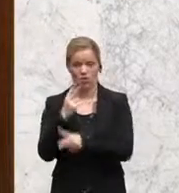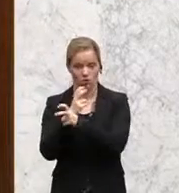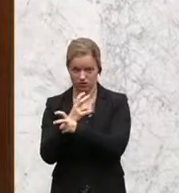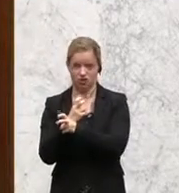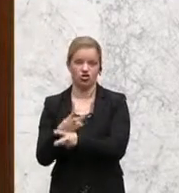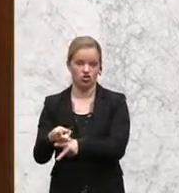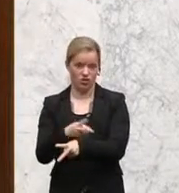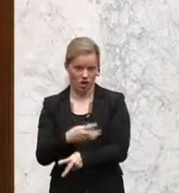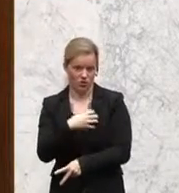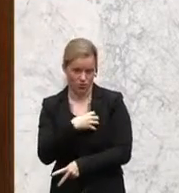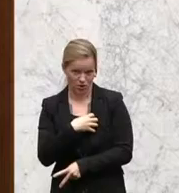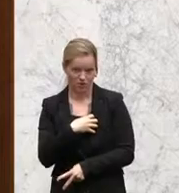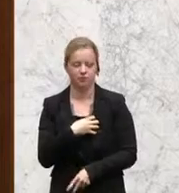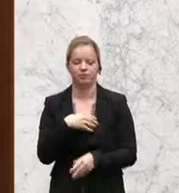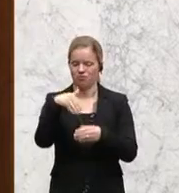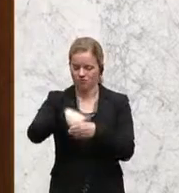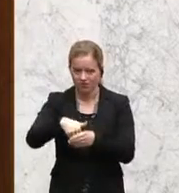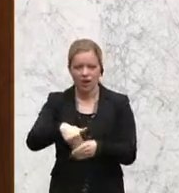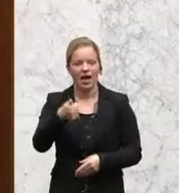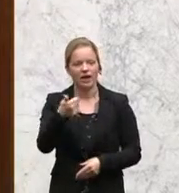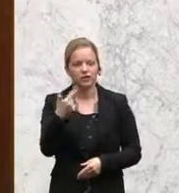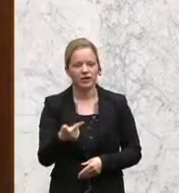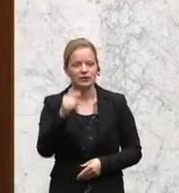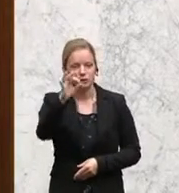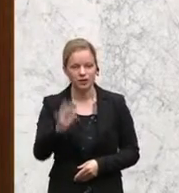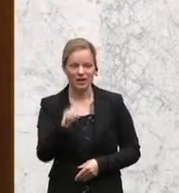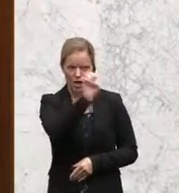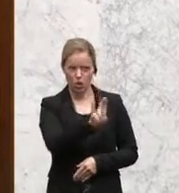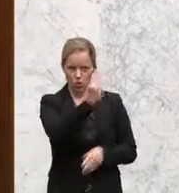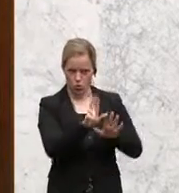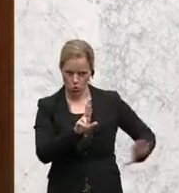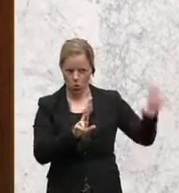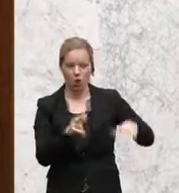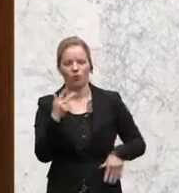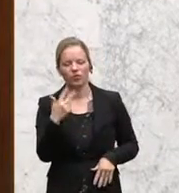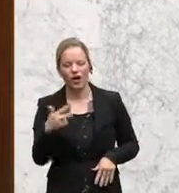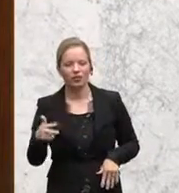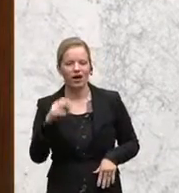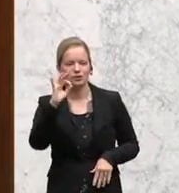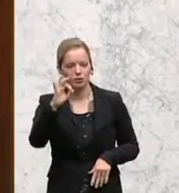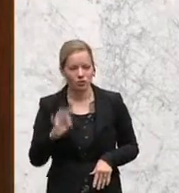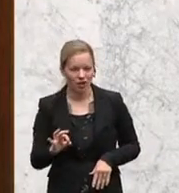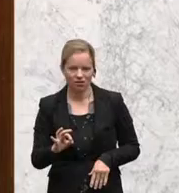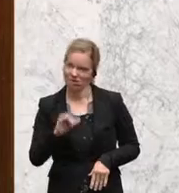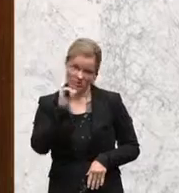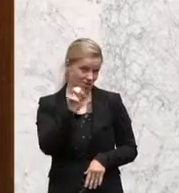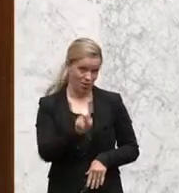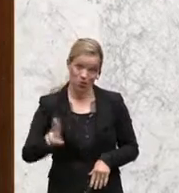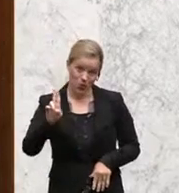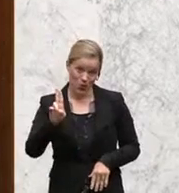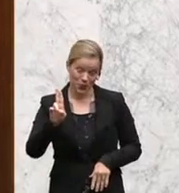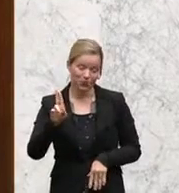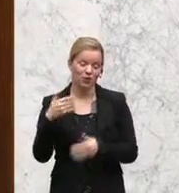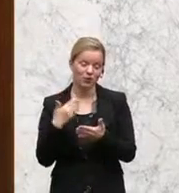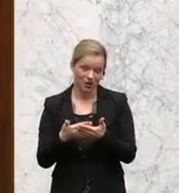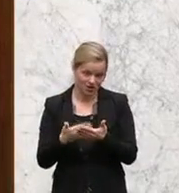21 Prozent kommen aus dem EU-Ausland und 33 Prozent kommen aus dem Nicht-EU-Ausland. Und da